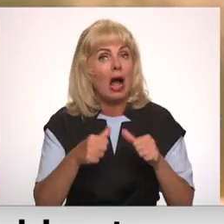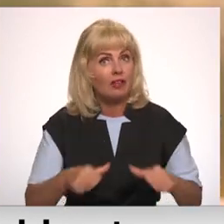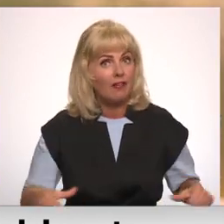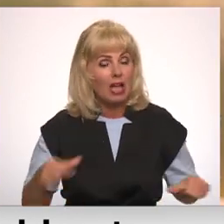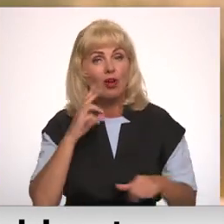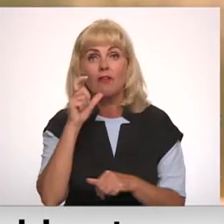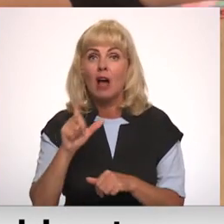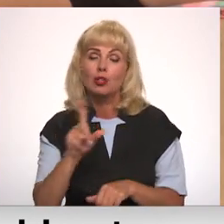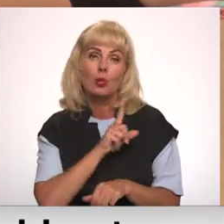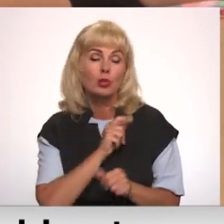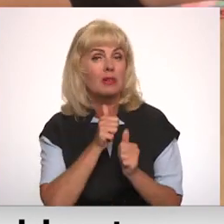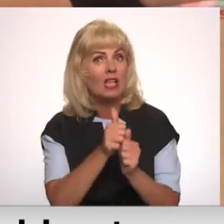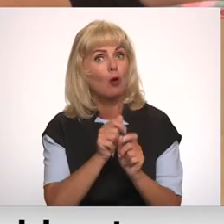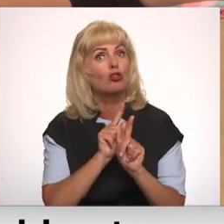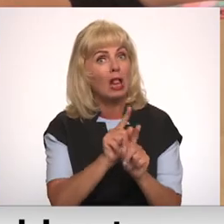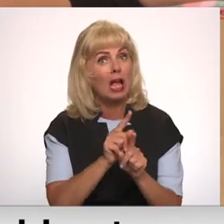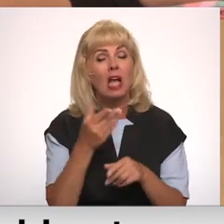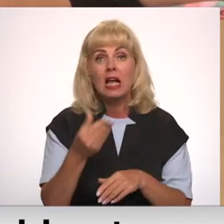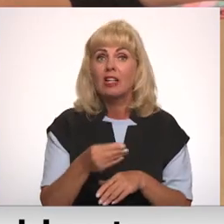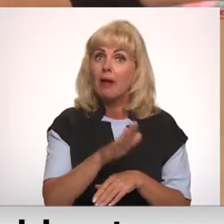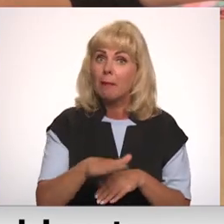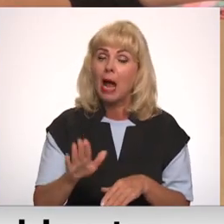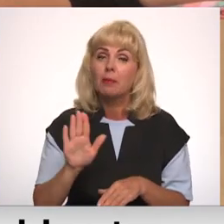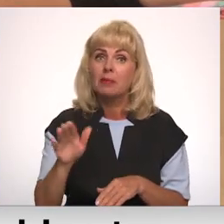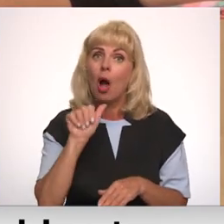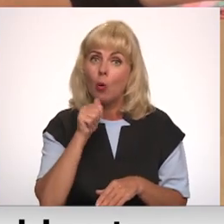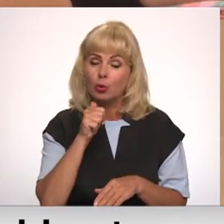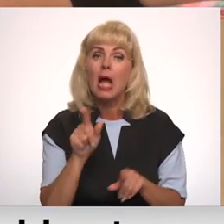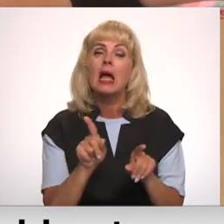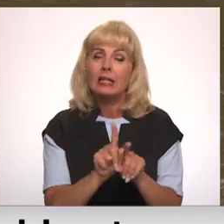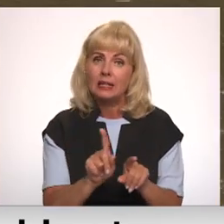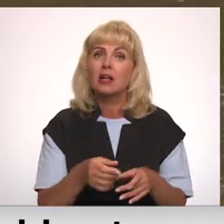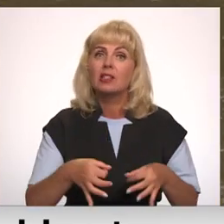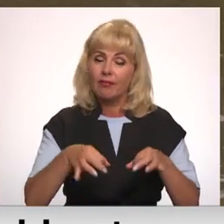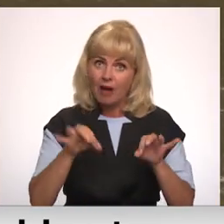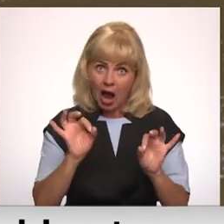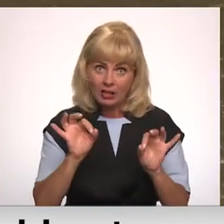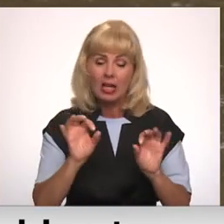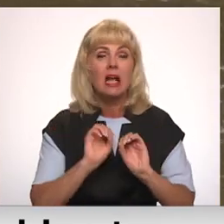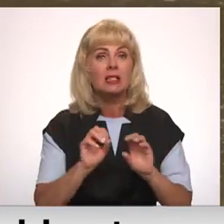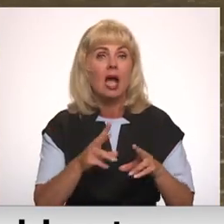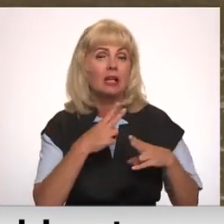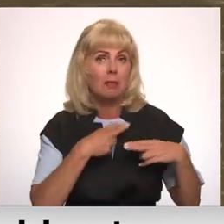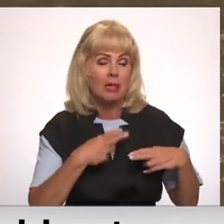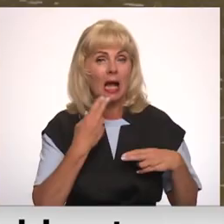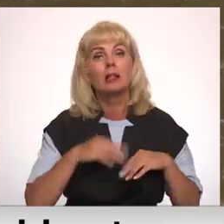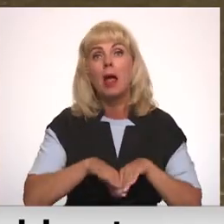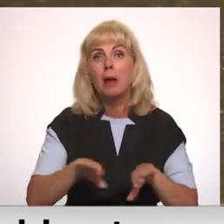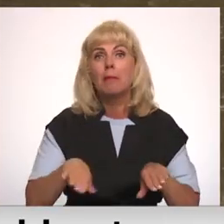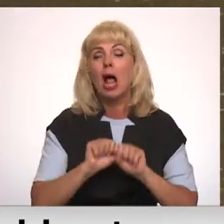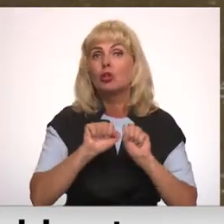vecāku uzmanīga sekošana līdzi saviem bērniem pie ūdens tāpat ir svarīgākā, norāda biedrībā peldēt droši.